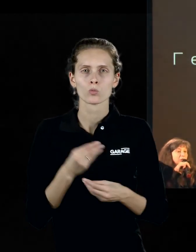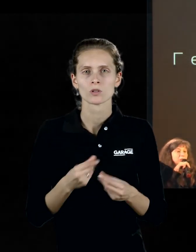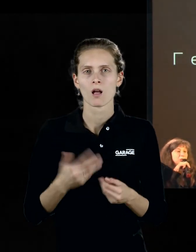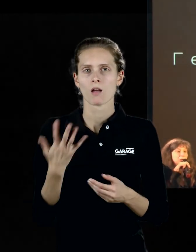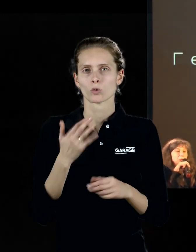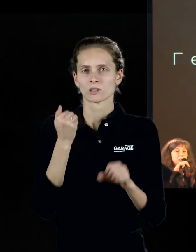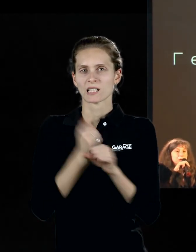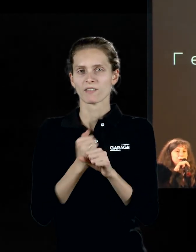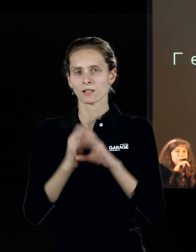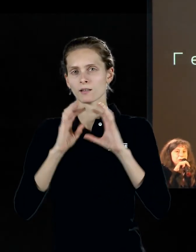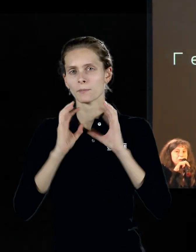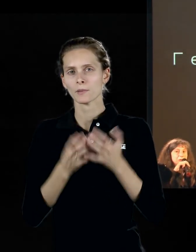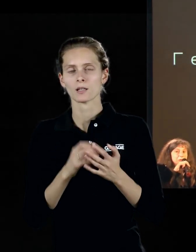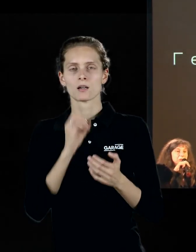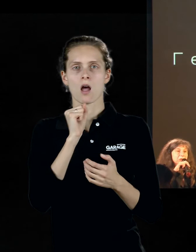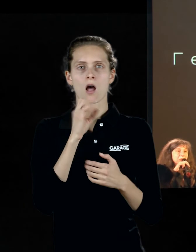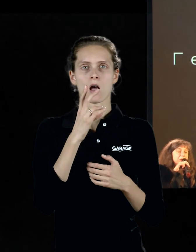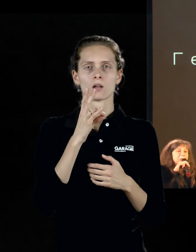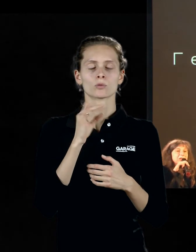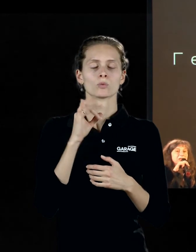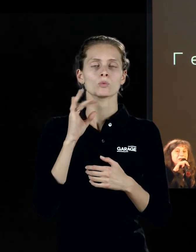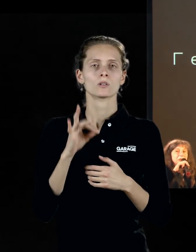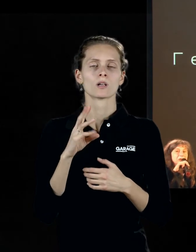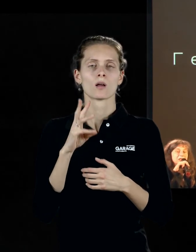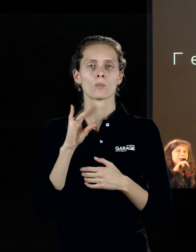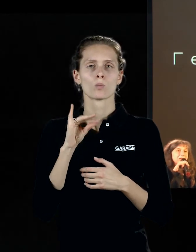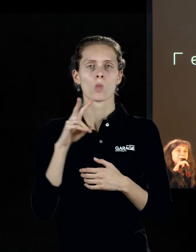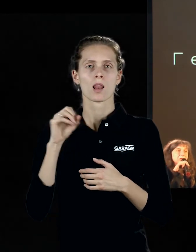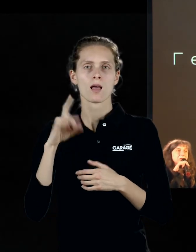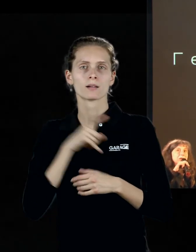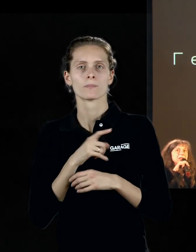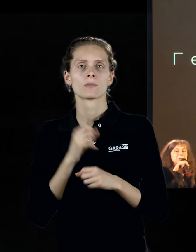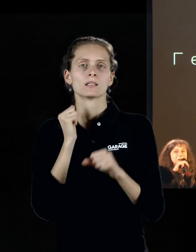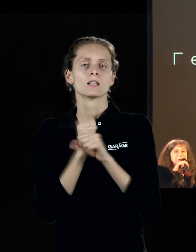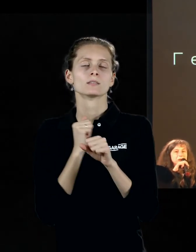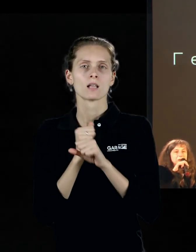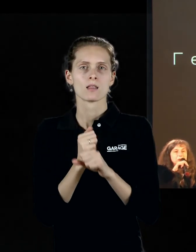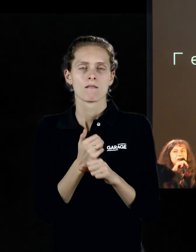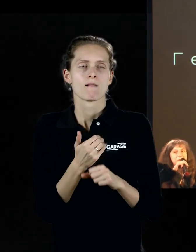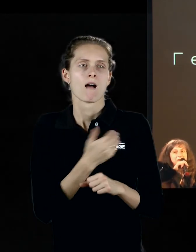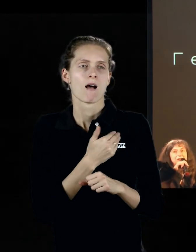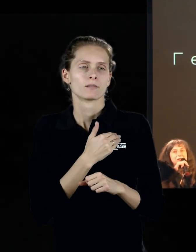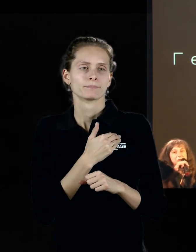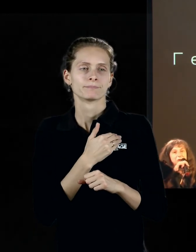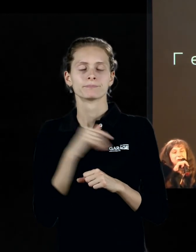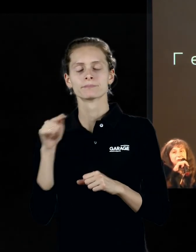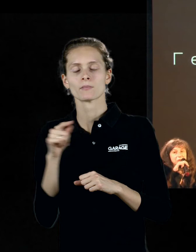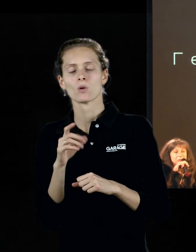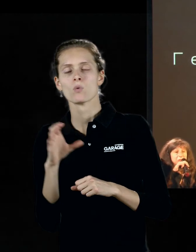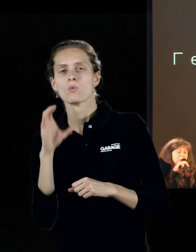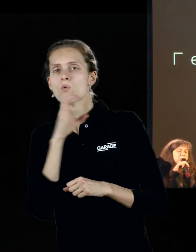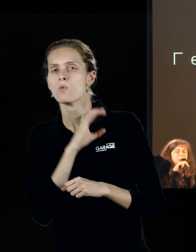Антон Мюллер, художник, ремесленник, который создал, у которого украли патент его